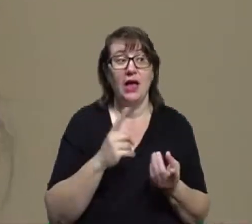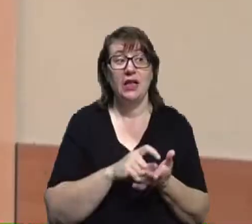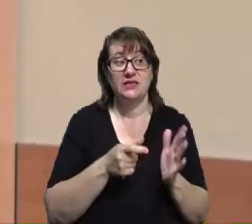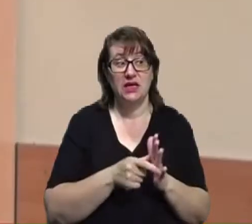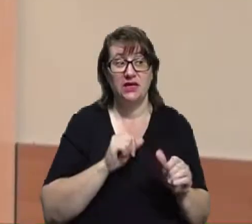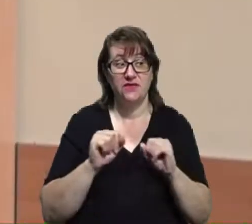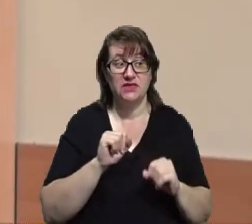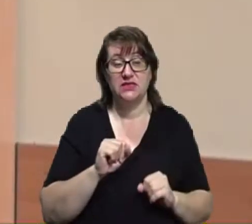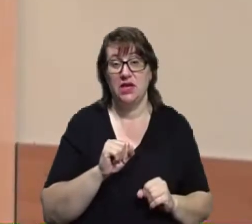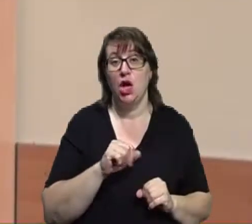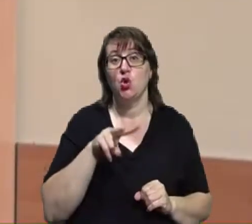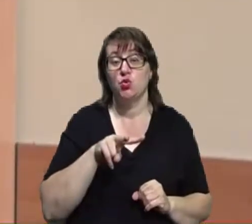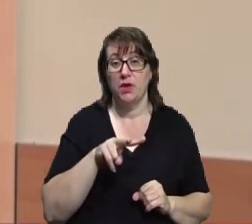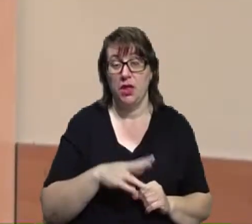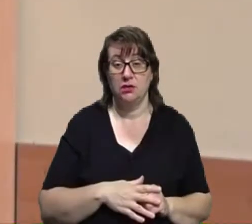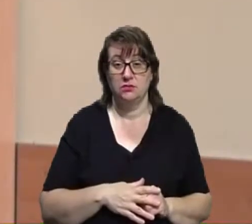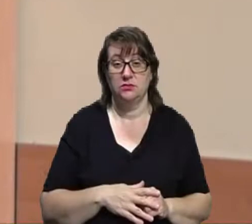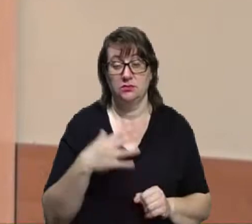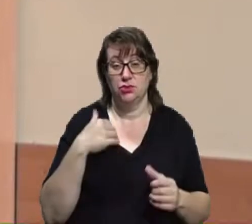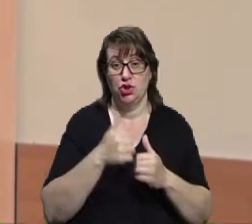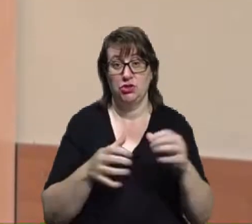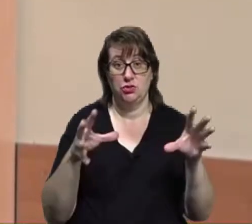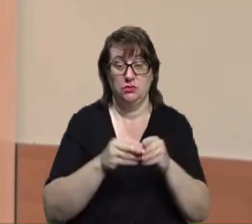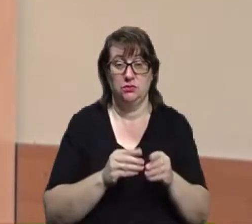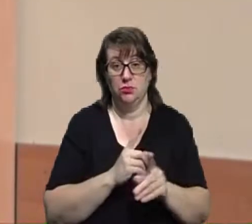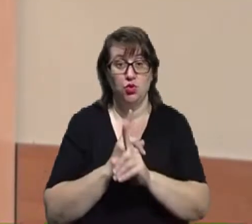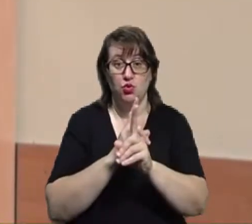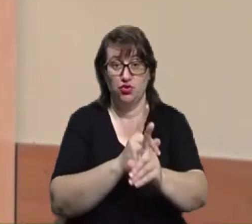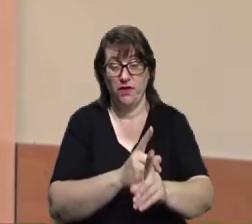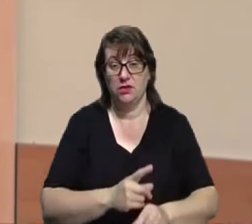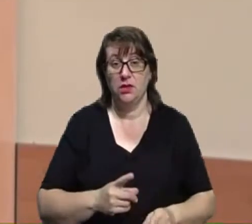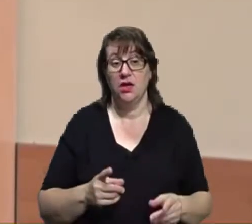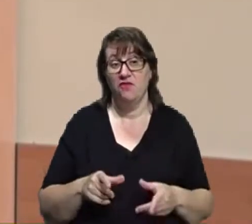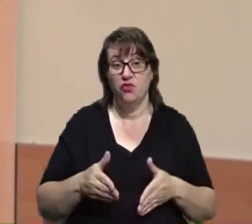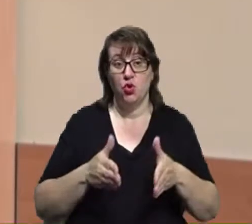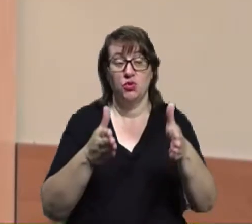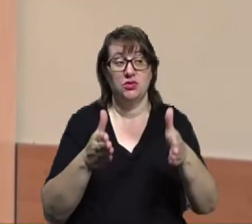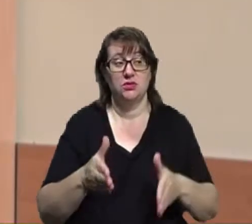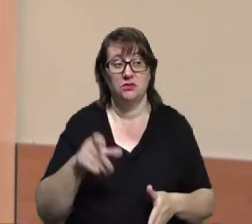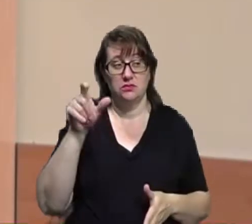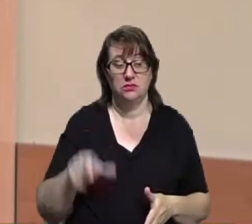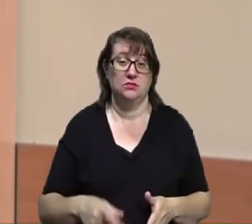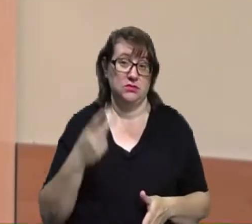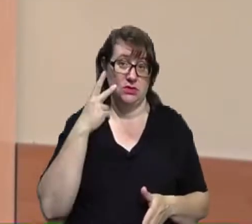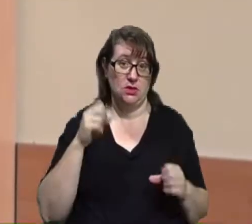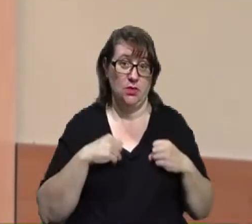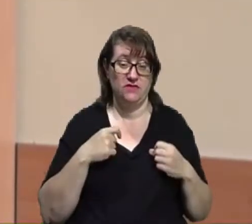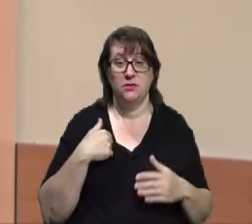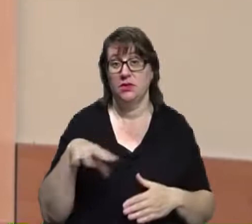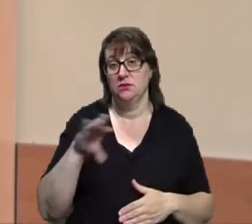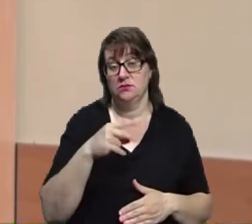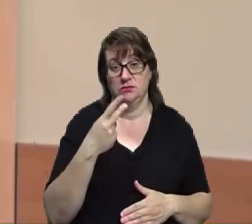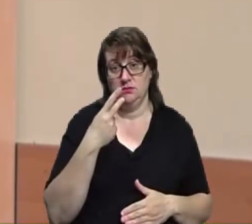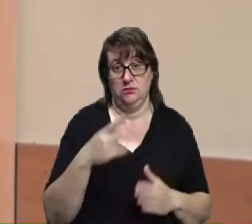Нацевич. «Ми часто з ними подорожували, і в дорозі, ви знаєте, він намагався усьому мені допомогти. Він дуже